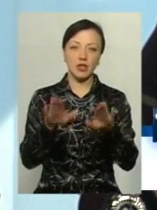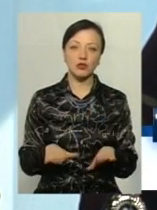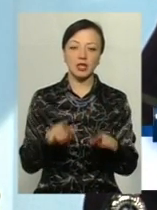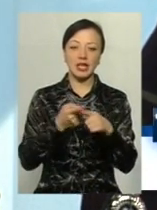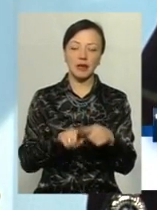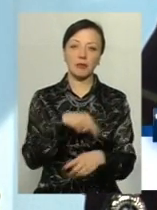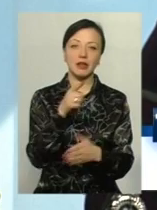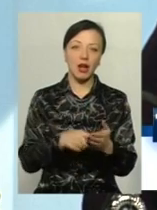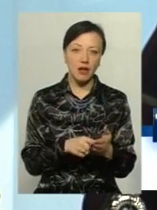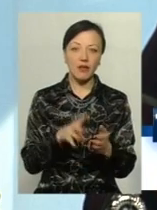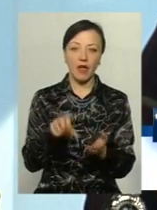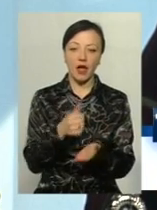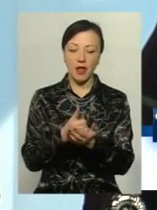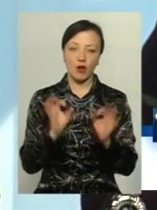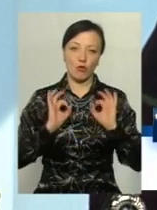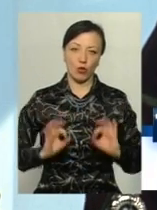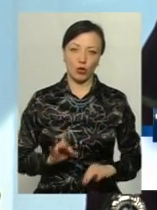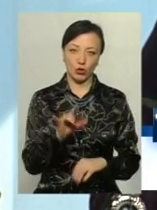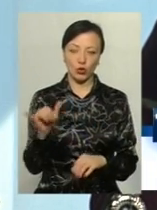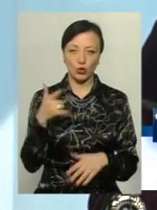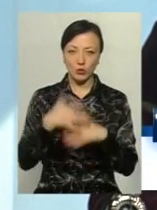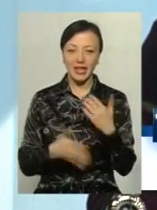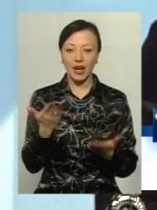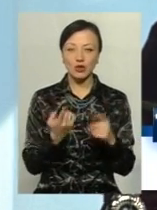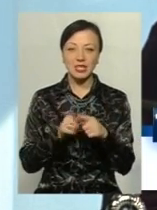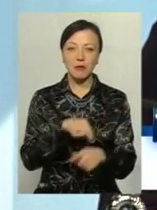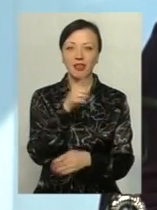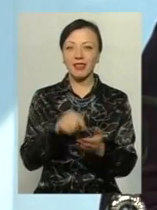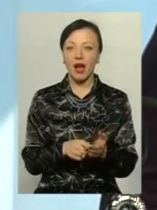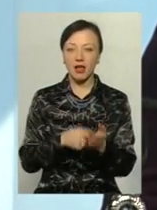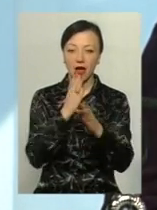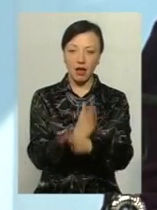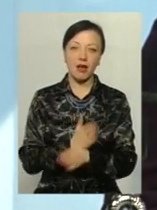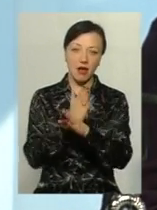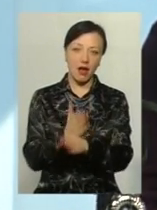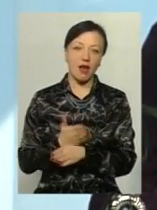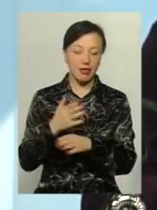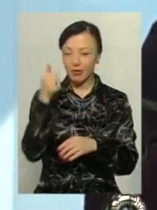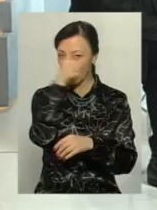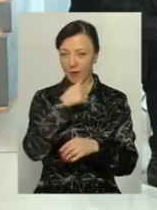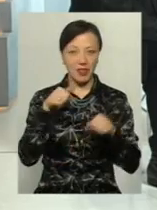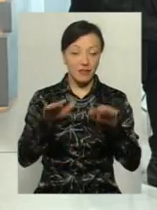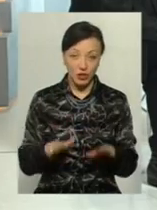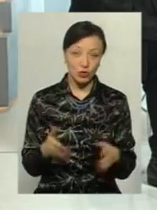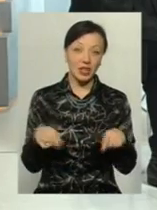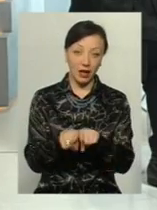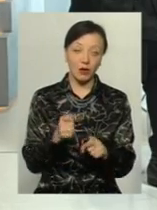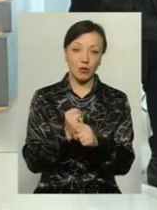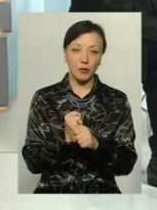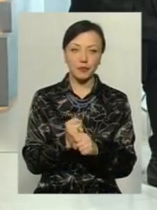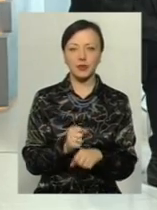ставити ці питання вплоть на Генеральну прокуратуру. Тобто, розумієте, якщо ці питання стояли роками, не вирішувалися, то тоді завдяки в такій роботі…